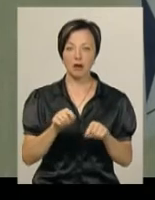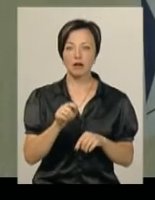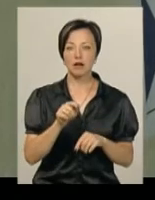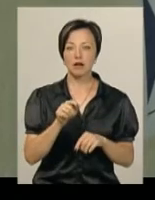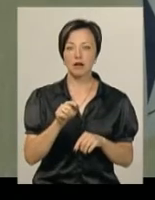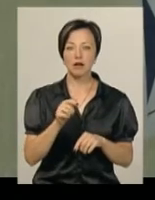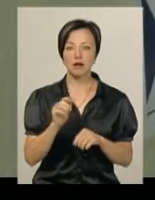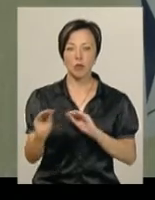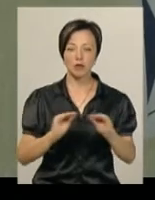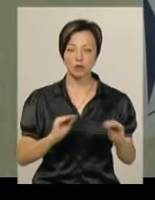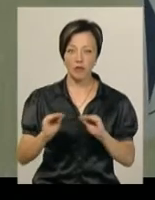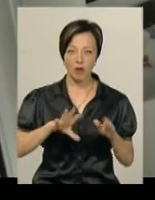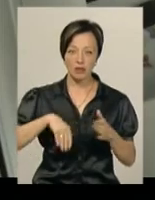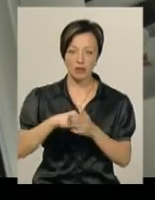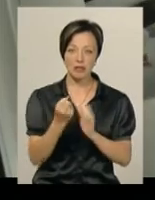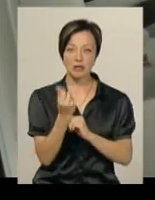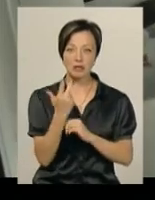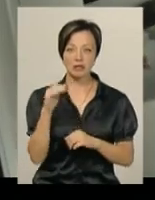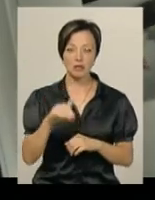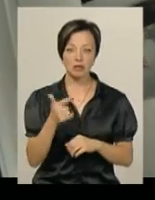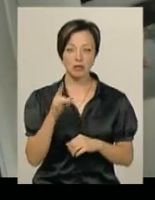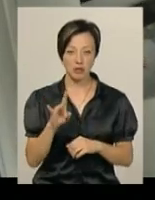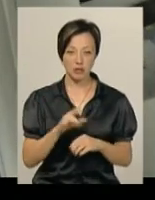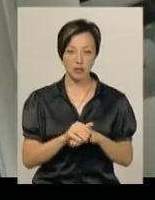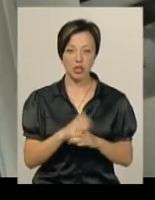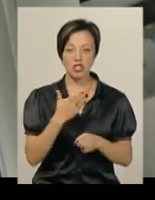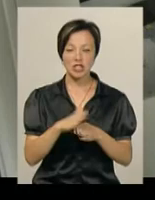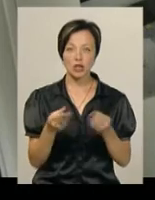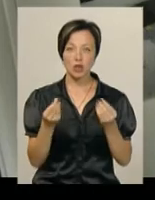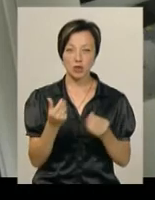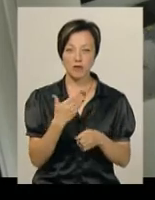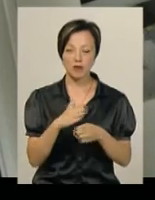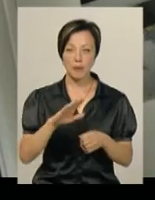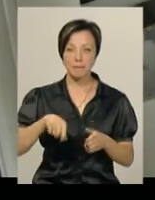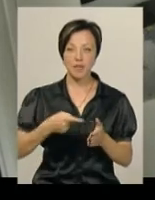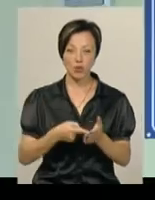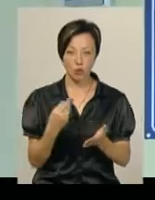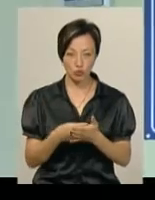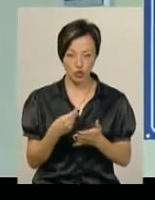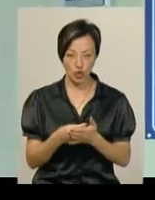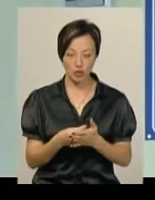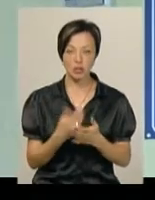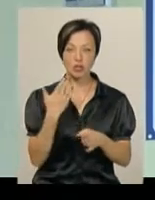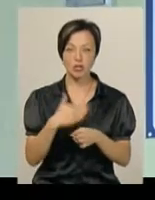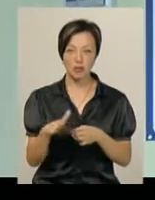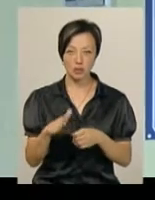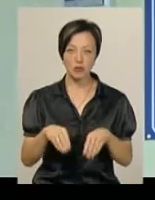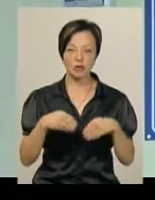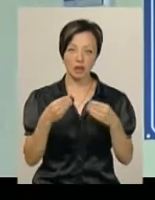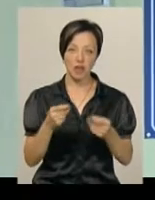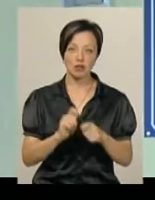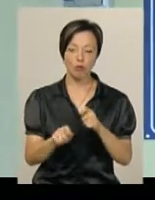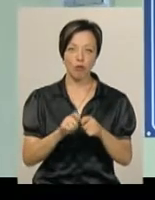Гурського, його облаштування коштувало 13 тисяч гривень. Частину грошей виділили з міського бюджету, частину дали